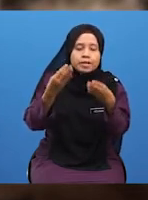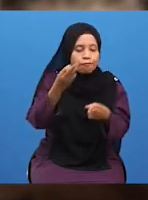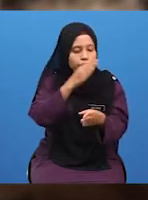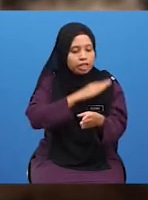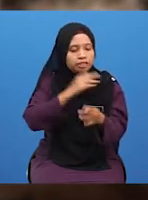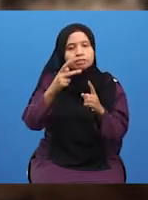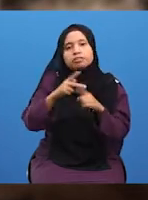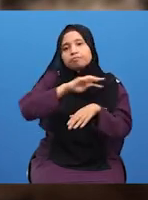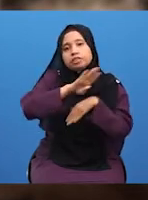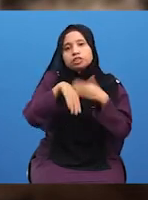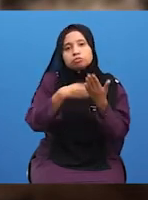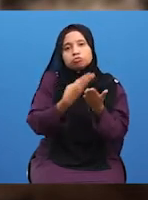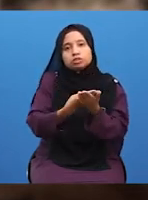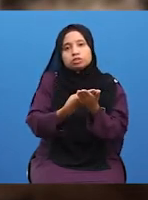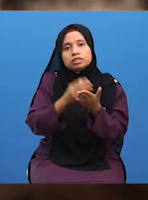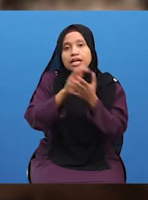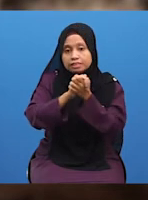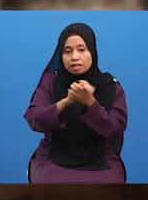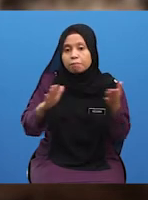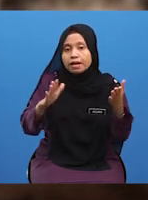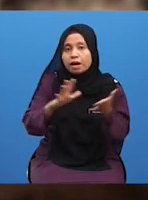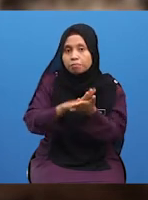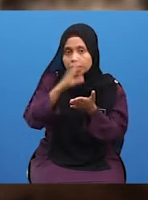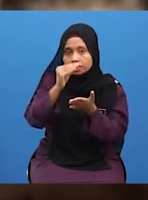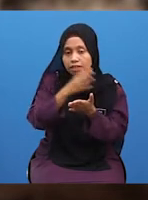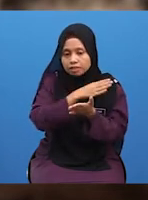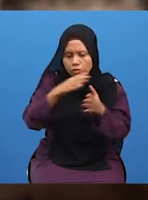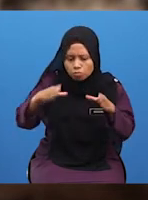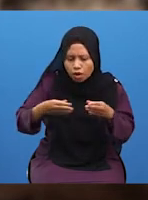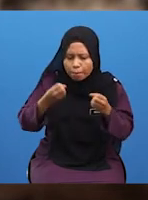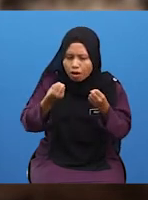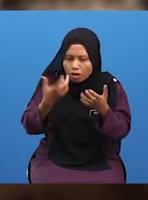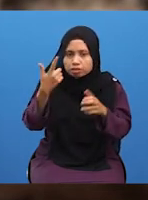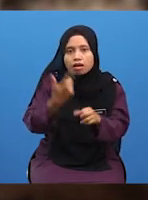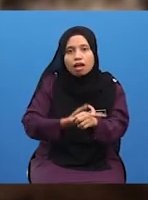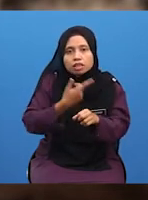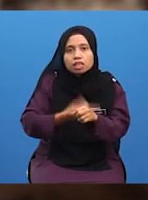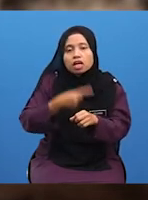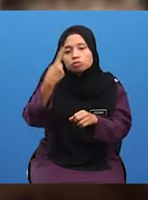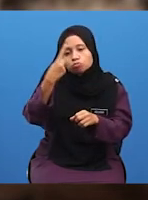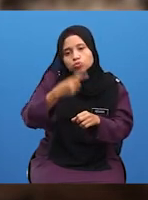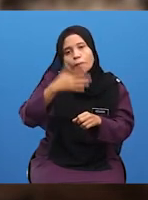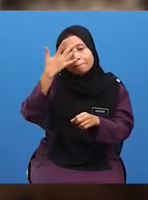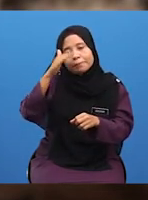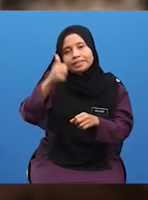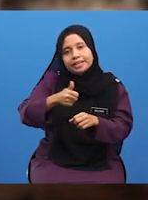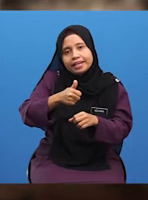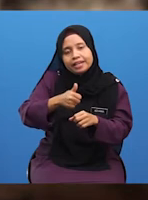kepada semua. Selamat pelajar dan membuat latihan untuk terus maju.